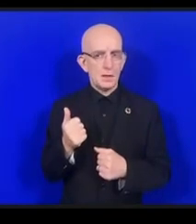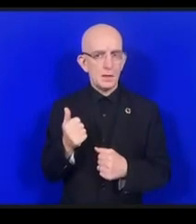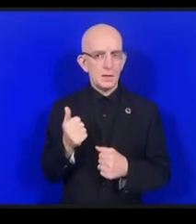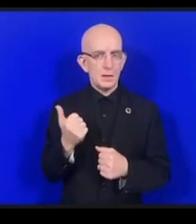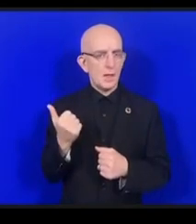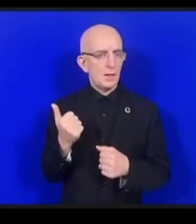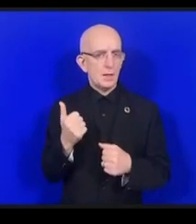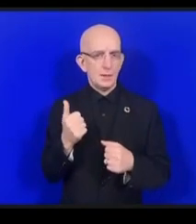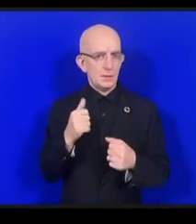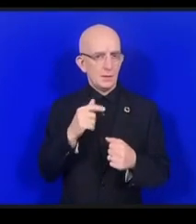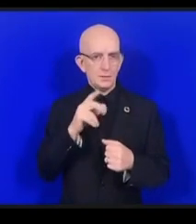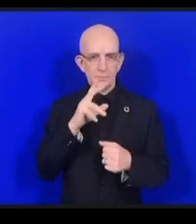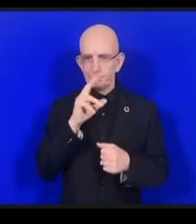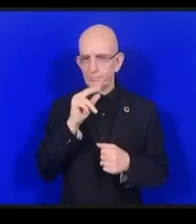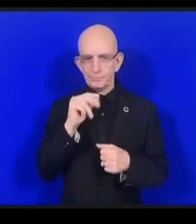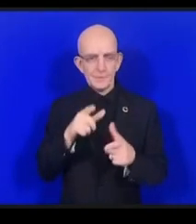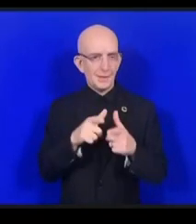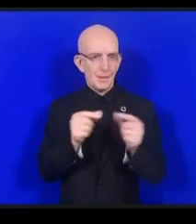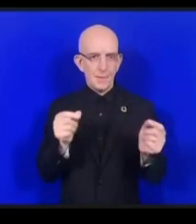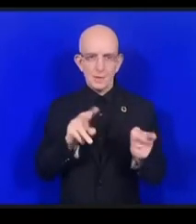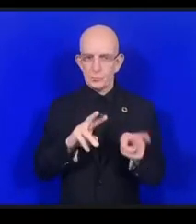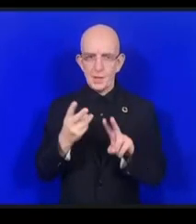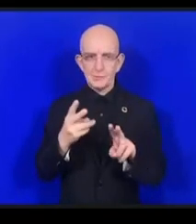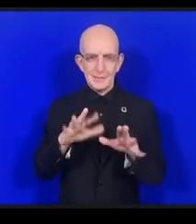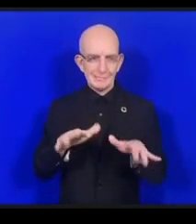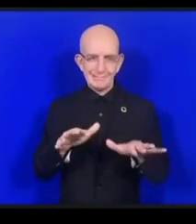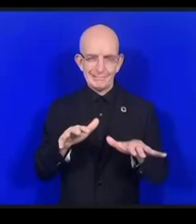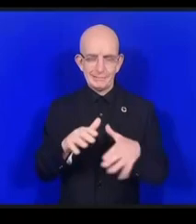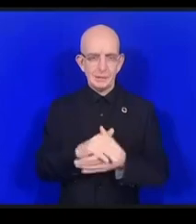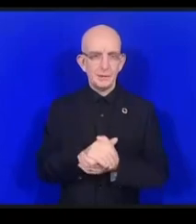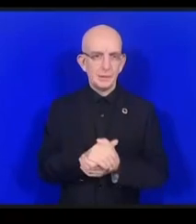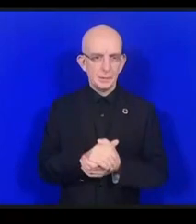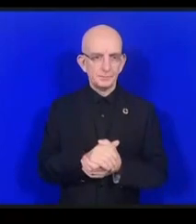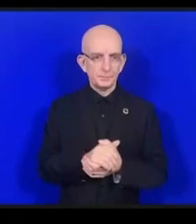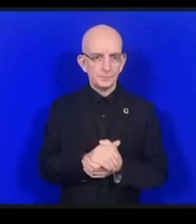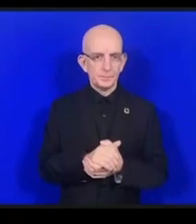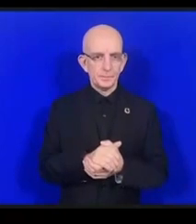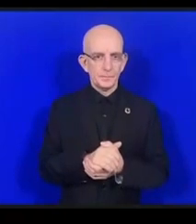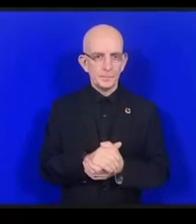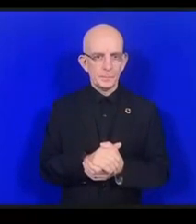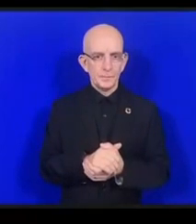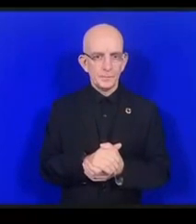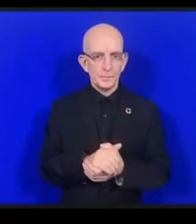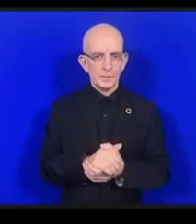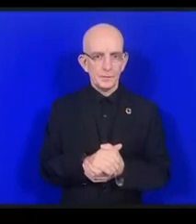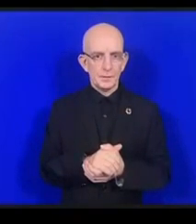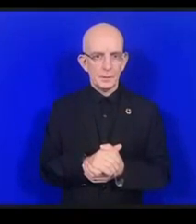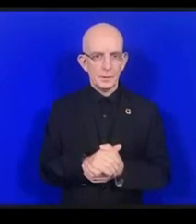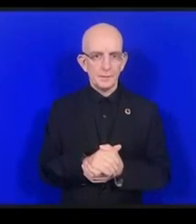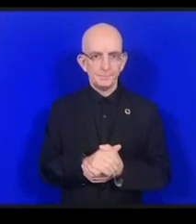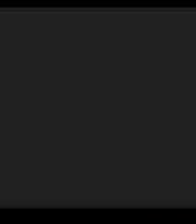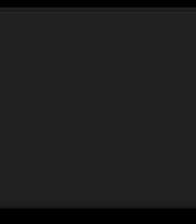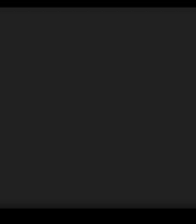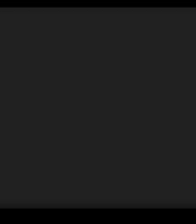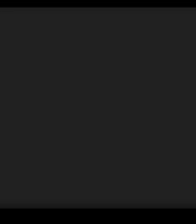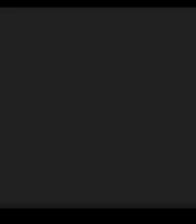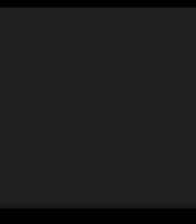particulièrement nous voulons marquer notre